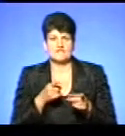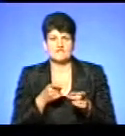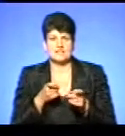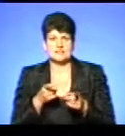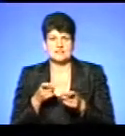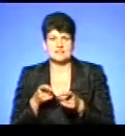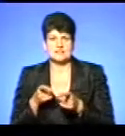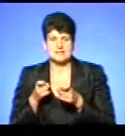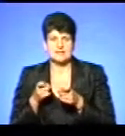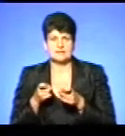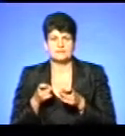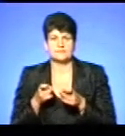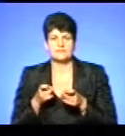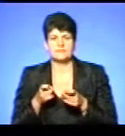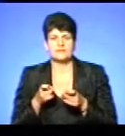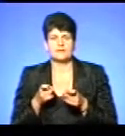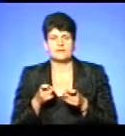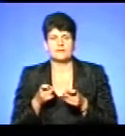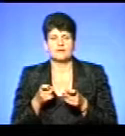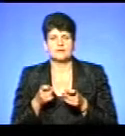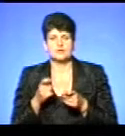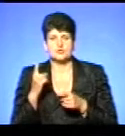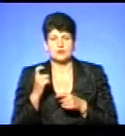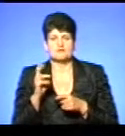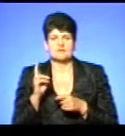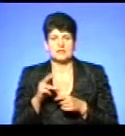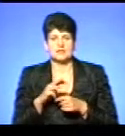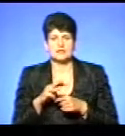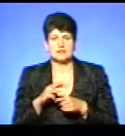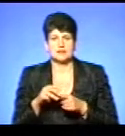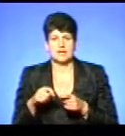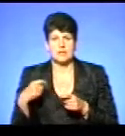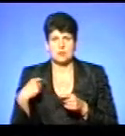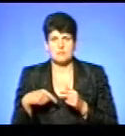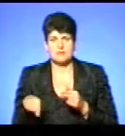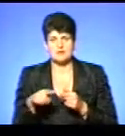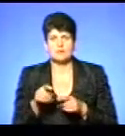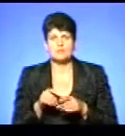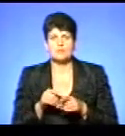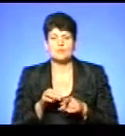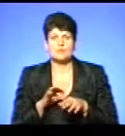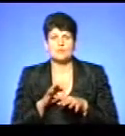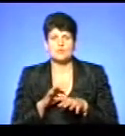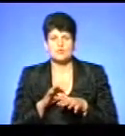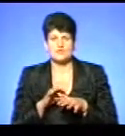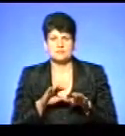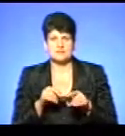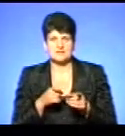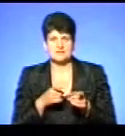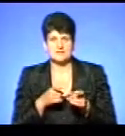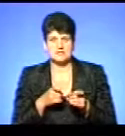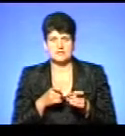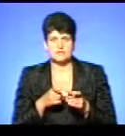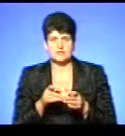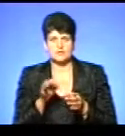від 2 до 4 голів на 100 квадратних кілометрів, і проводиться після відстрілу забір